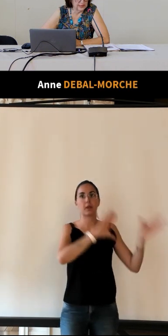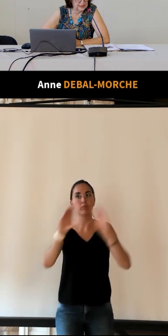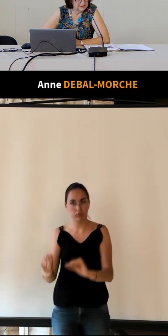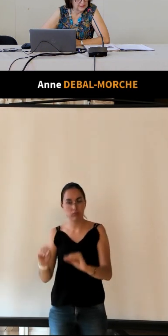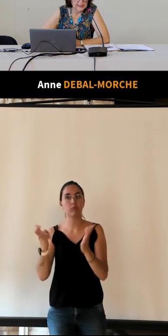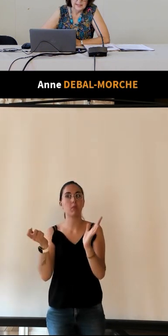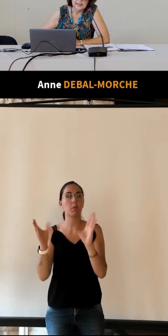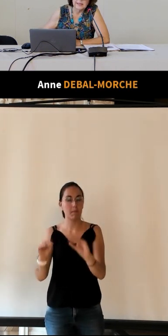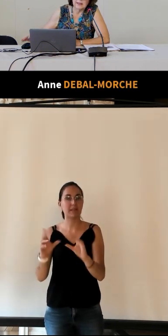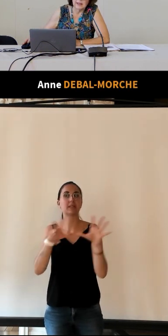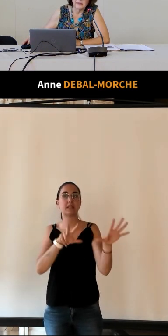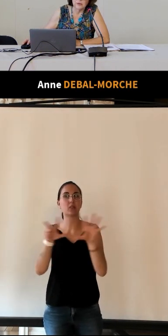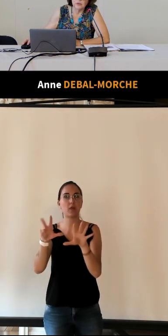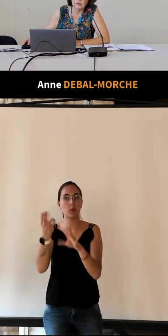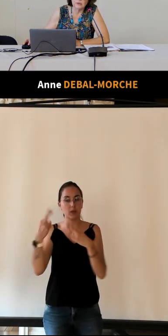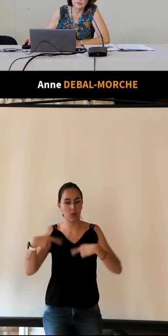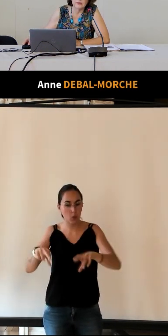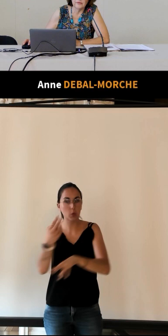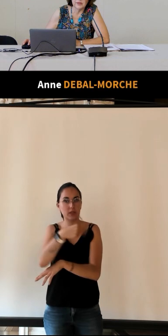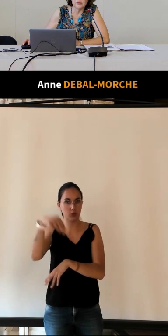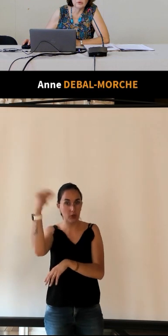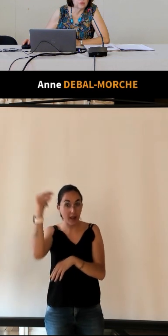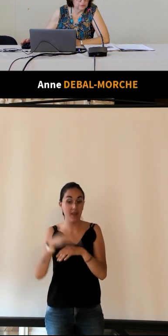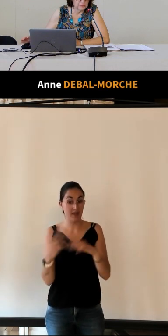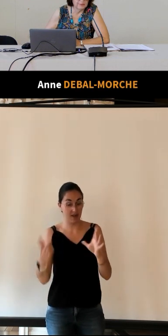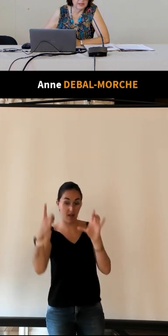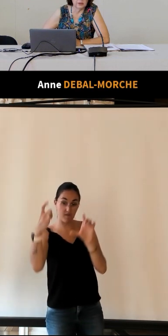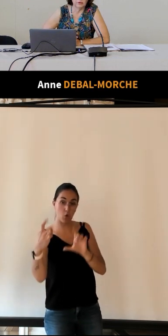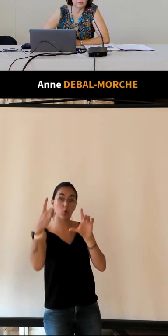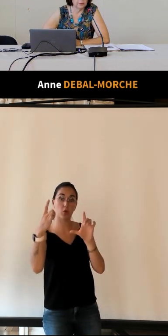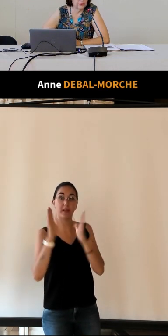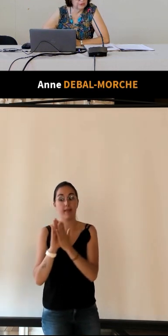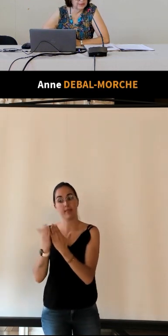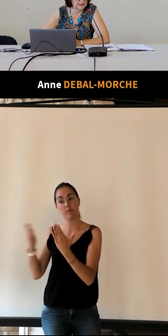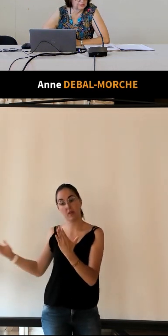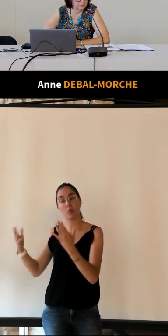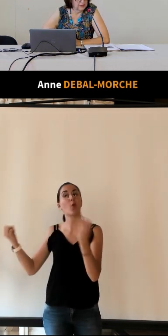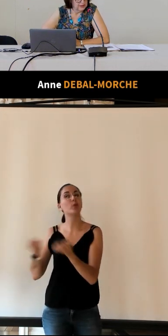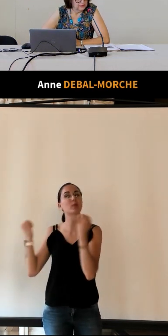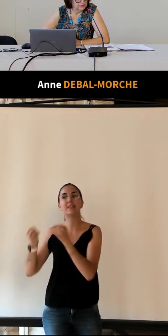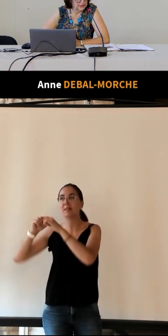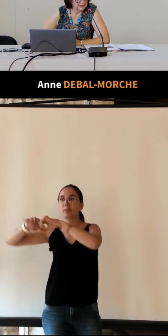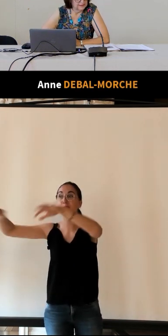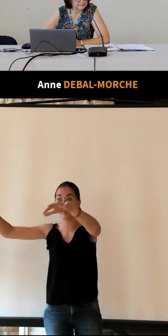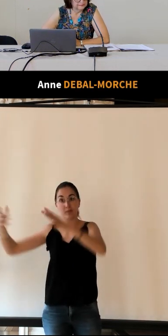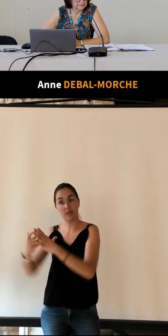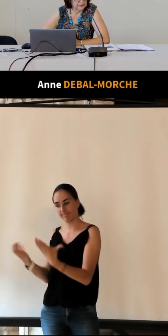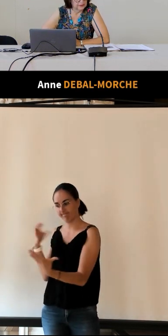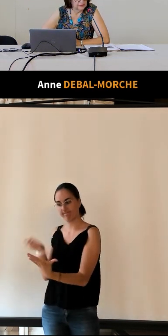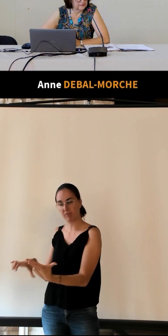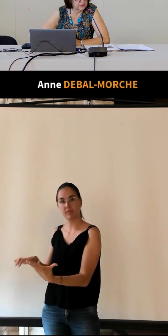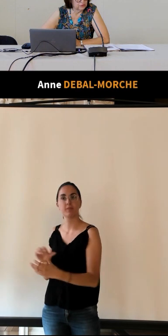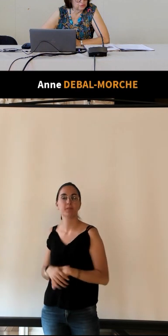nationale et la photo donc figure sur le dépliant promotionnel de la de